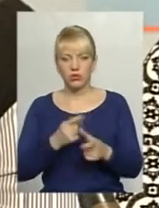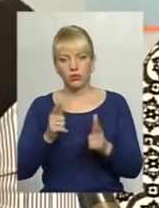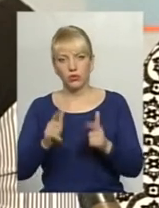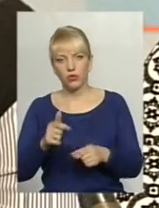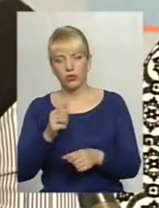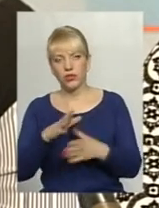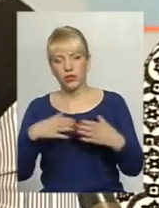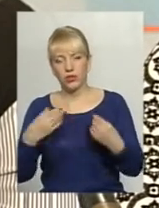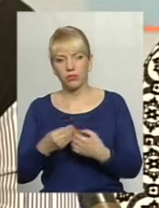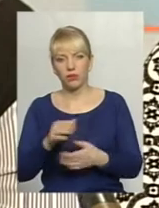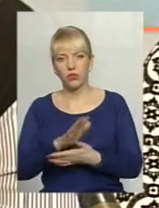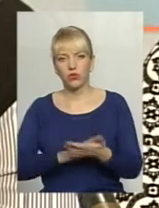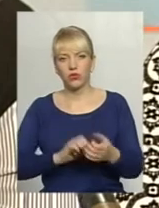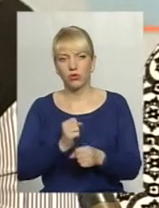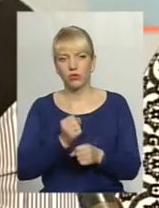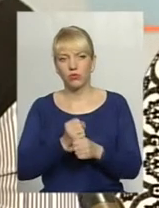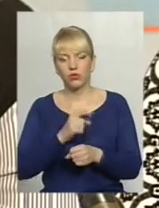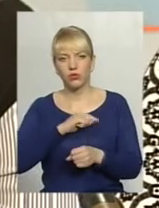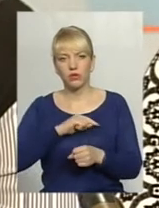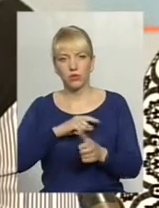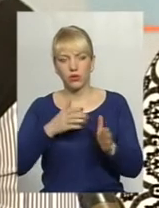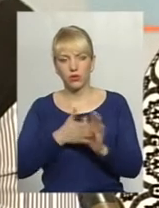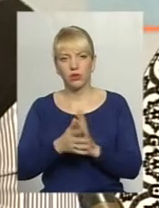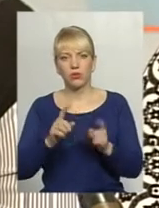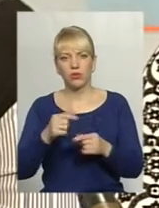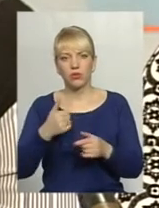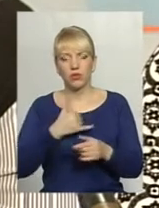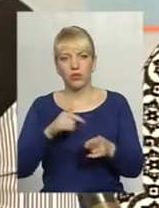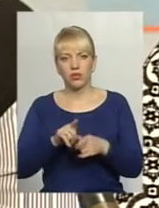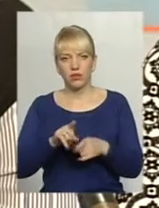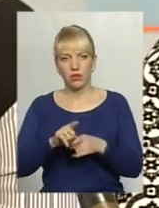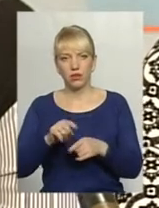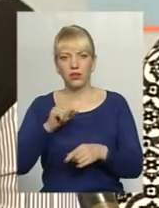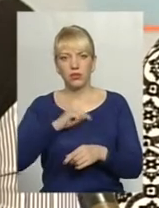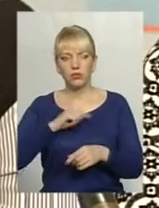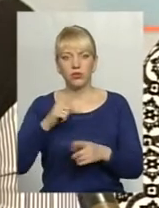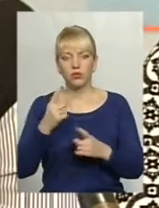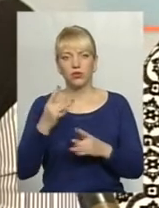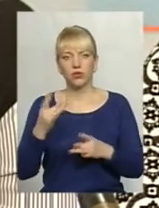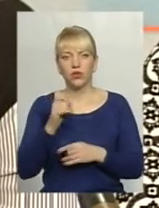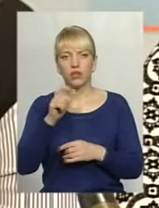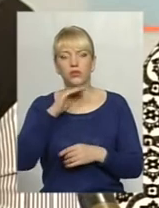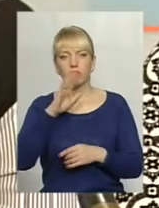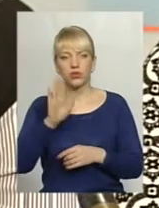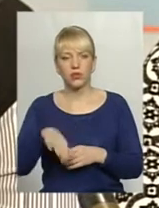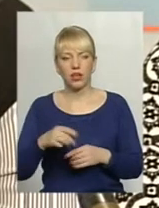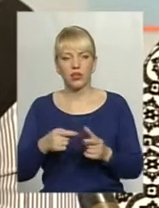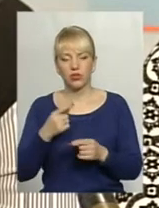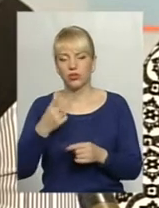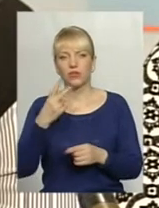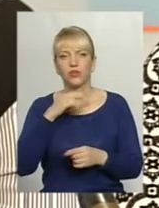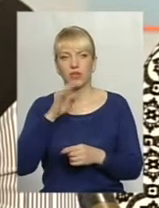продовжувати роботу з психологом, адже у нас вітає думка така, що одного разу достатньо, і там, чи двох.